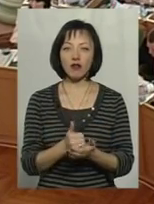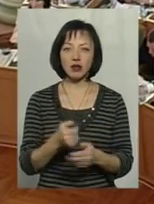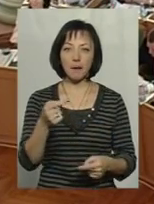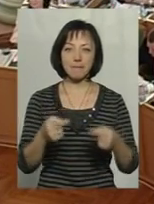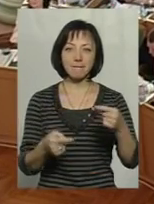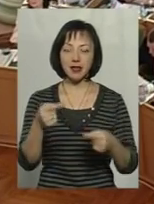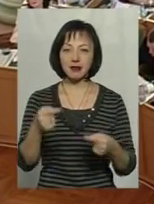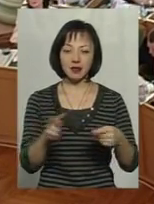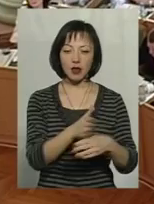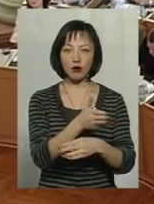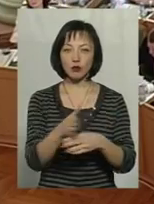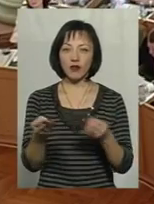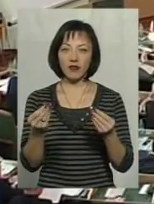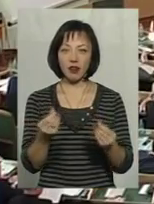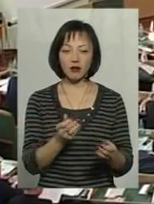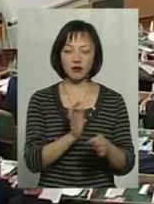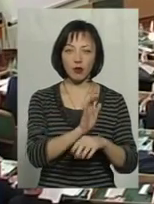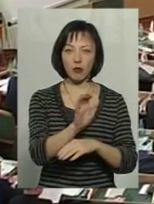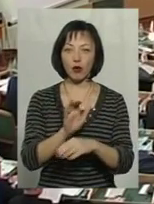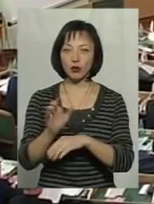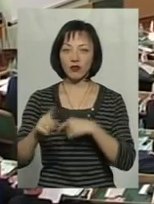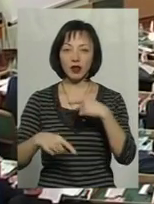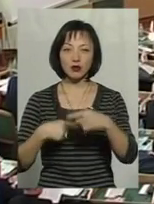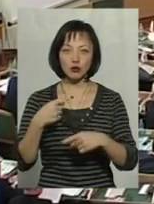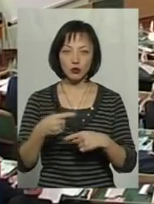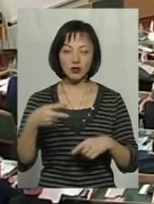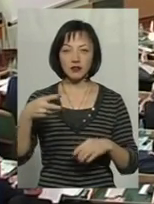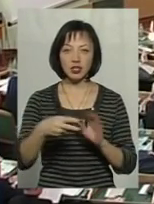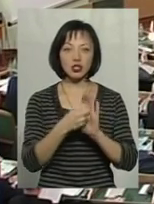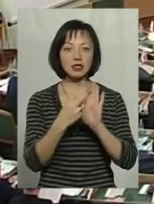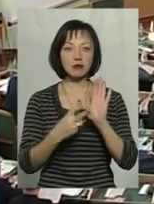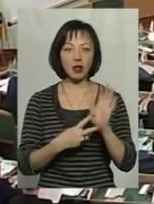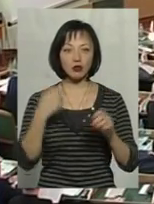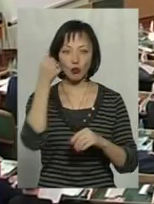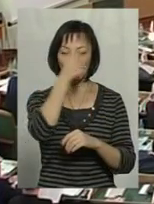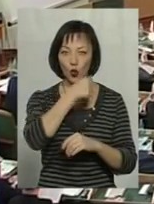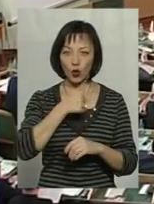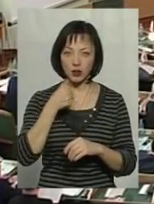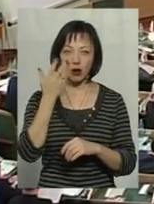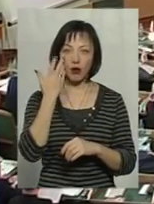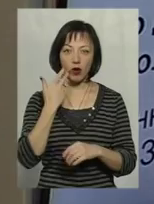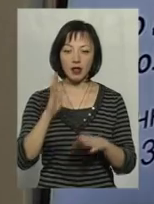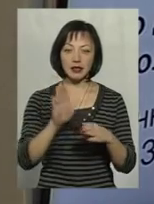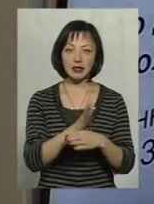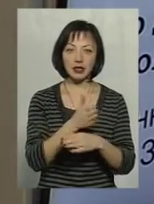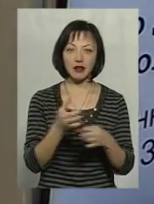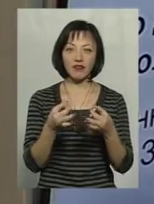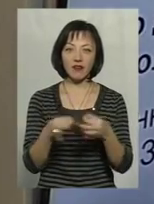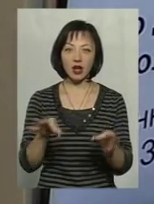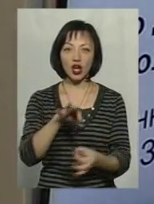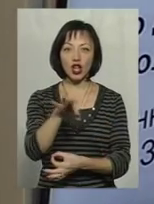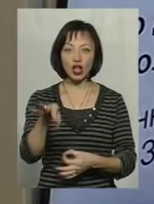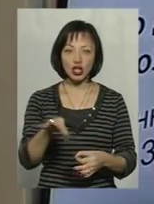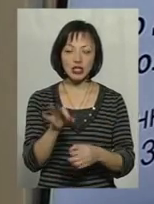розподіл фінансових потоків відбудеться уже у наступному 2017 році, коли ділитимуть вільні лишки